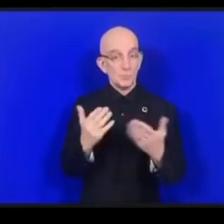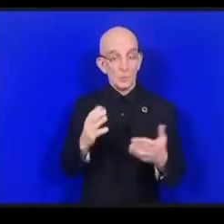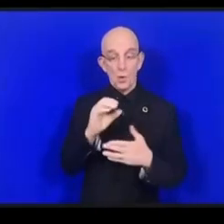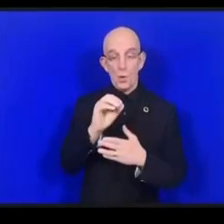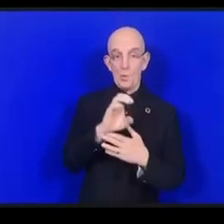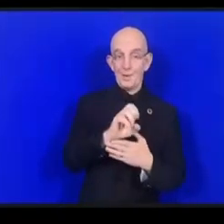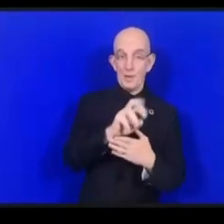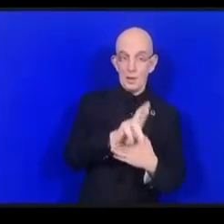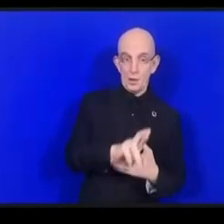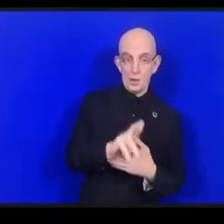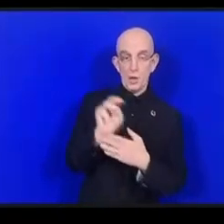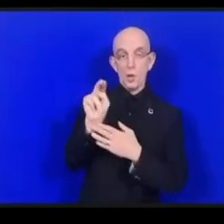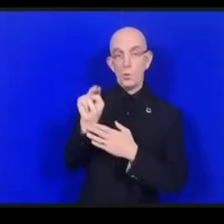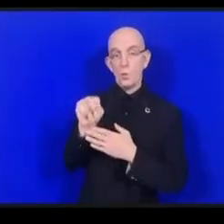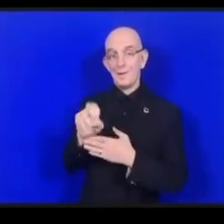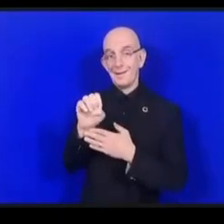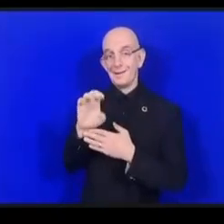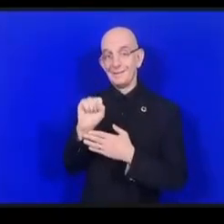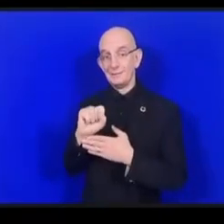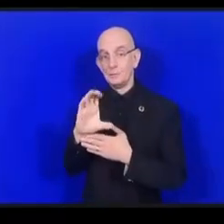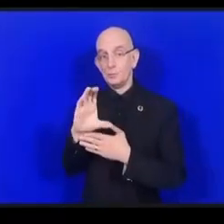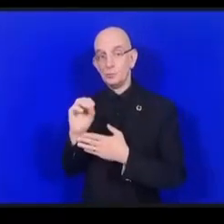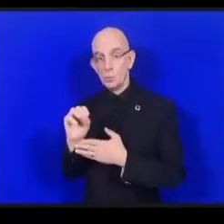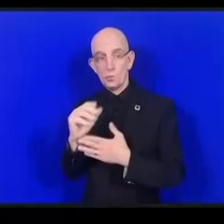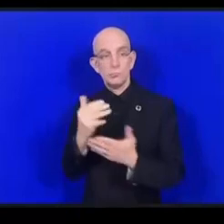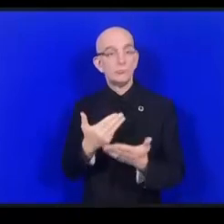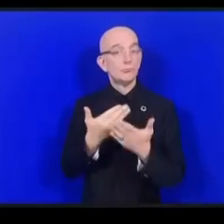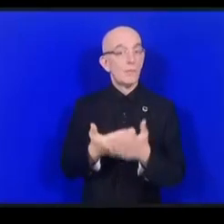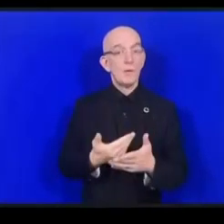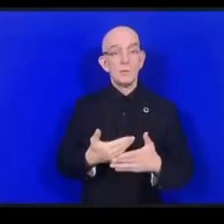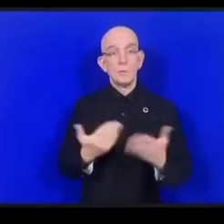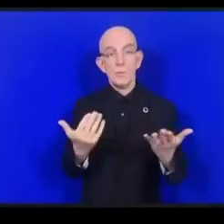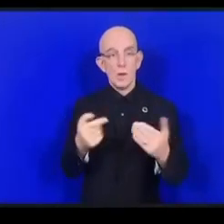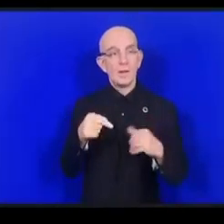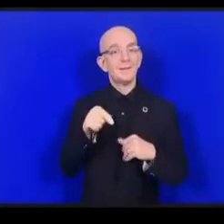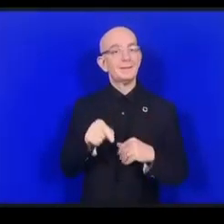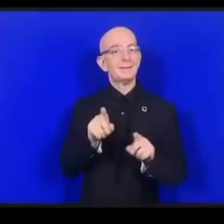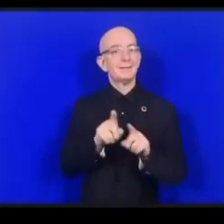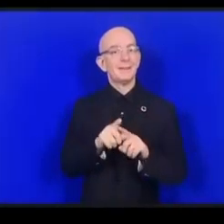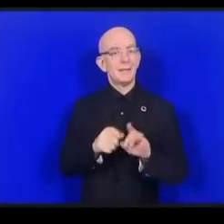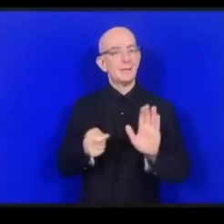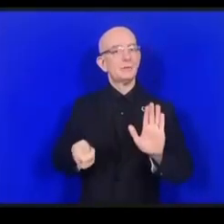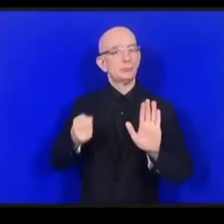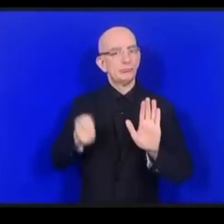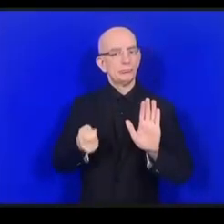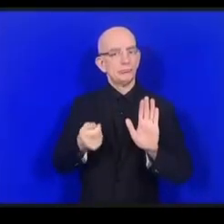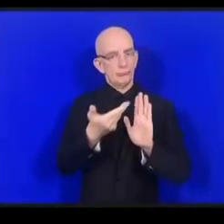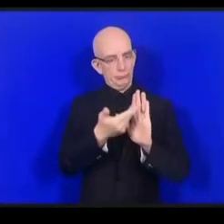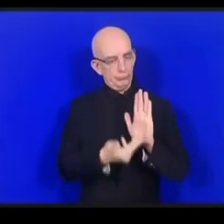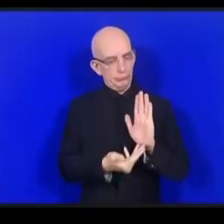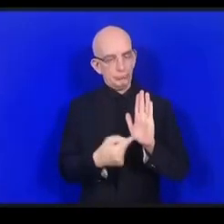وتوصية اليونسكو هي وثيقة وقعت عليها أكثر من